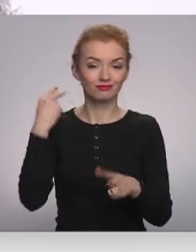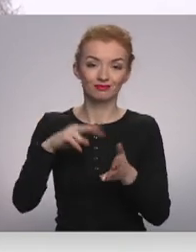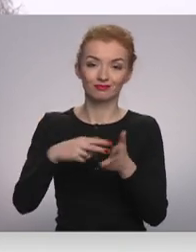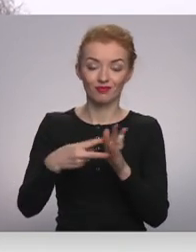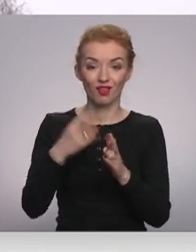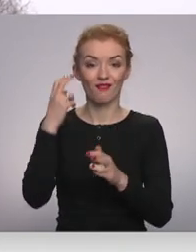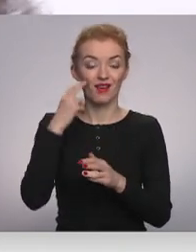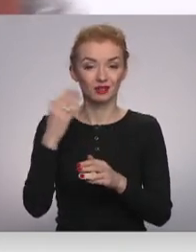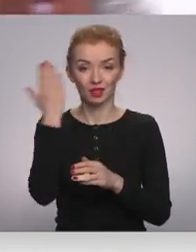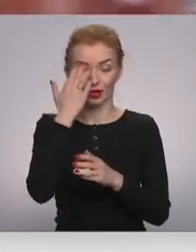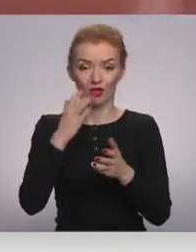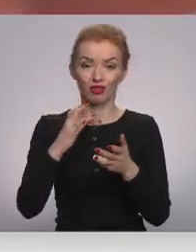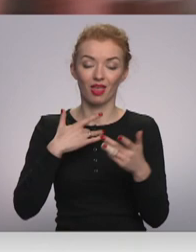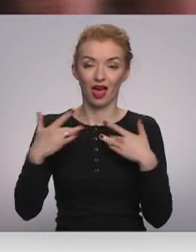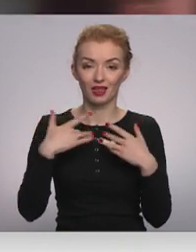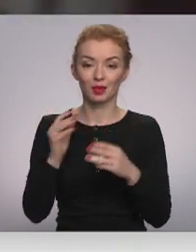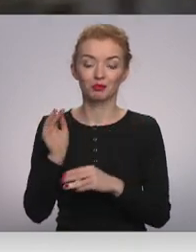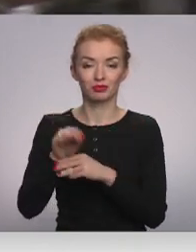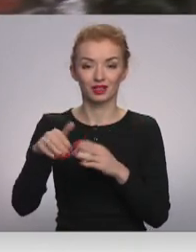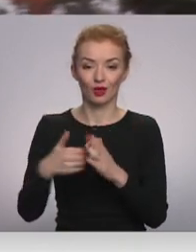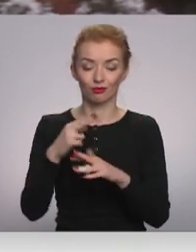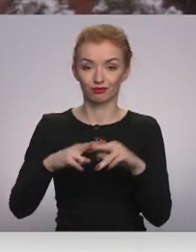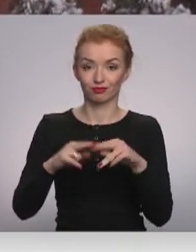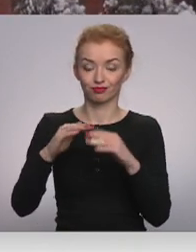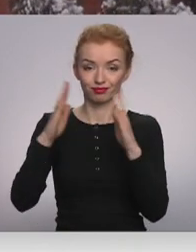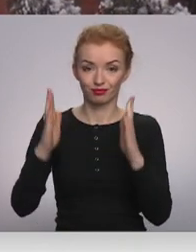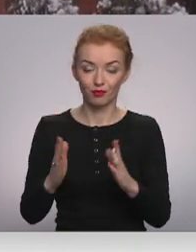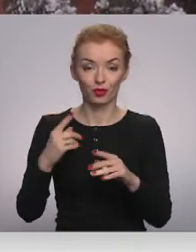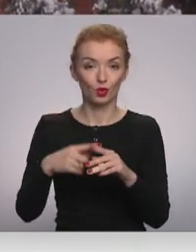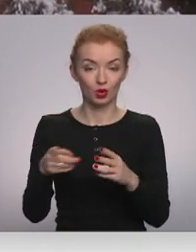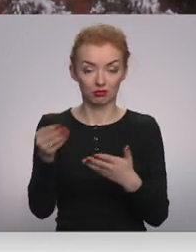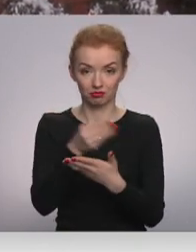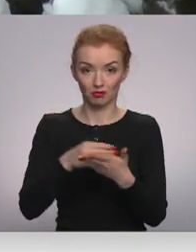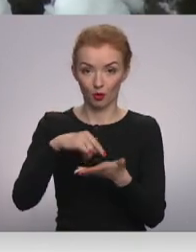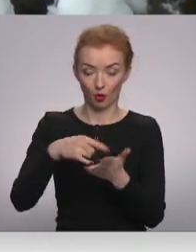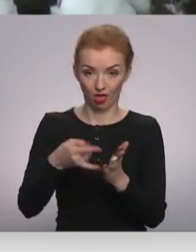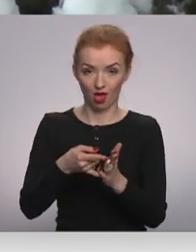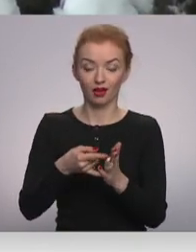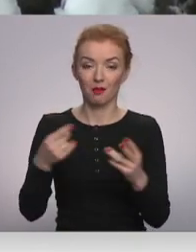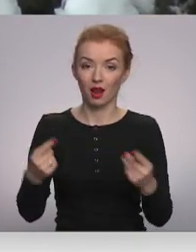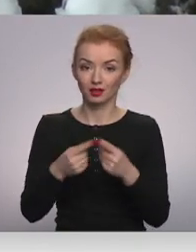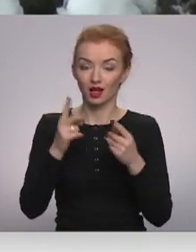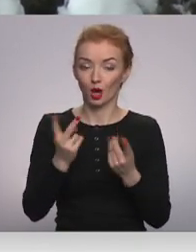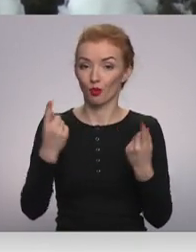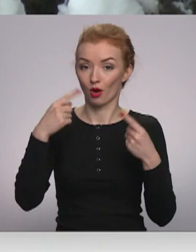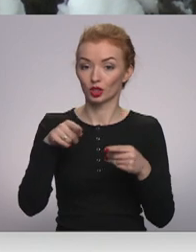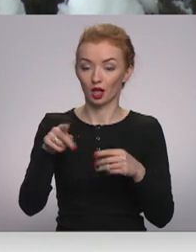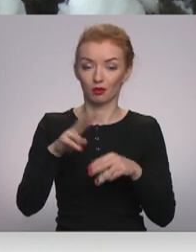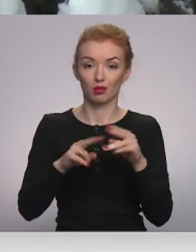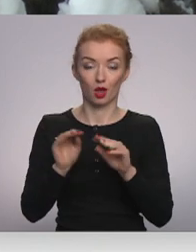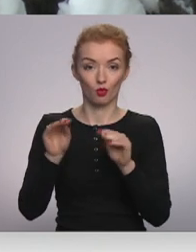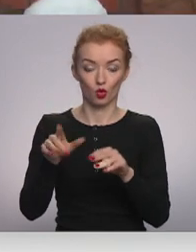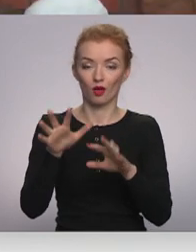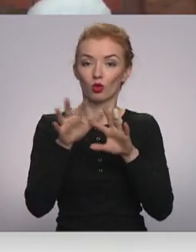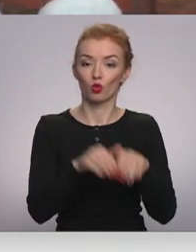veciem kinoteatrim tiks piebūvēta jauna piebūve. Izstrādātījā metu projektā paredzēts, ka tāda pašēzējā piebūve